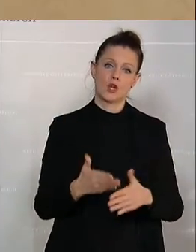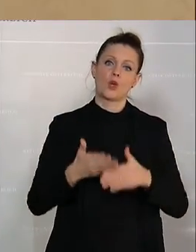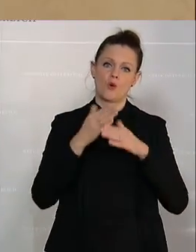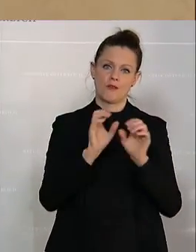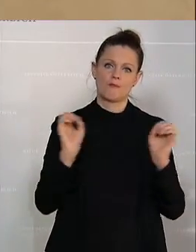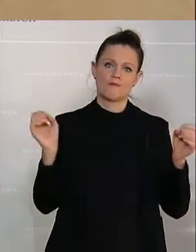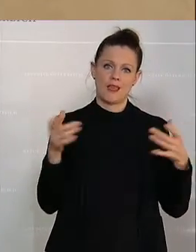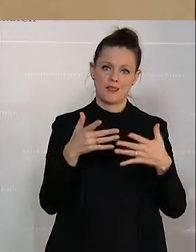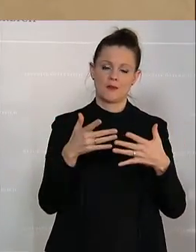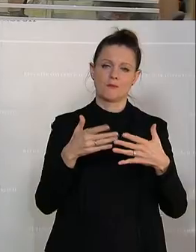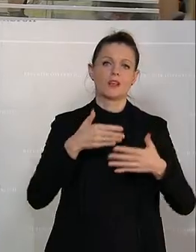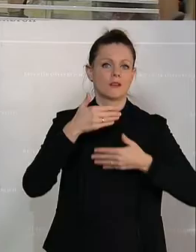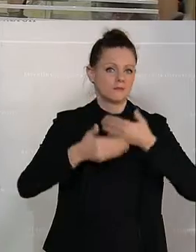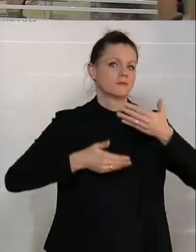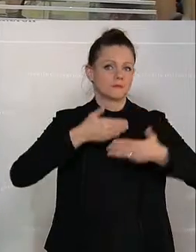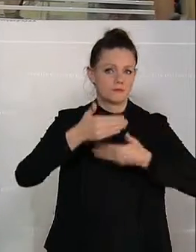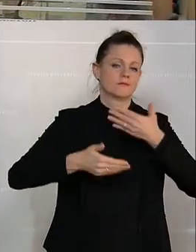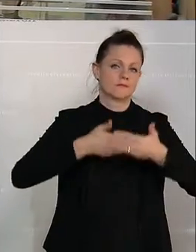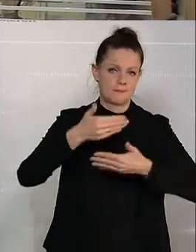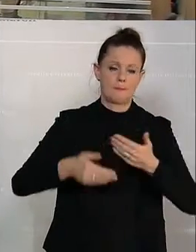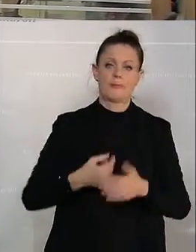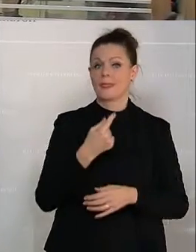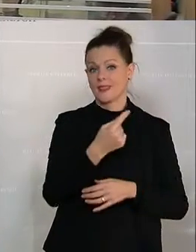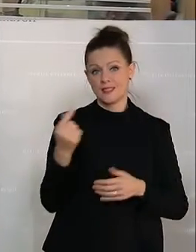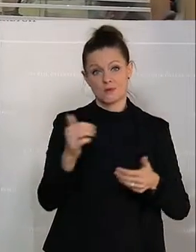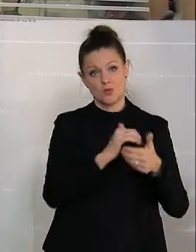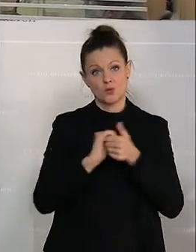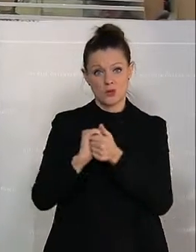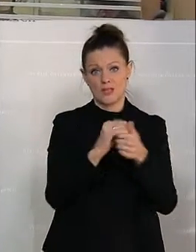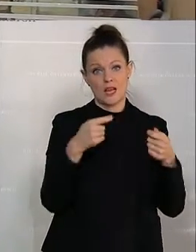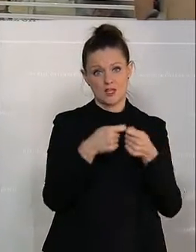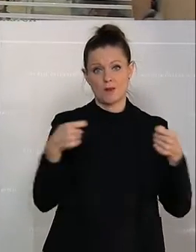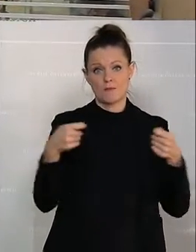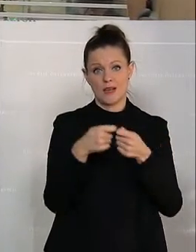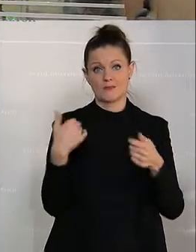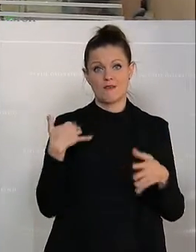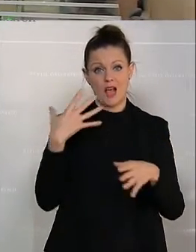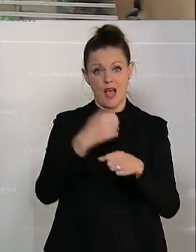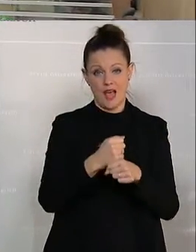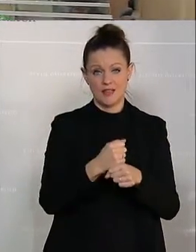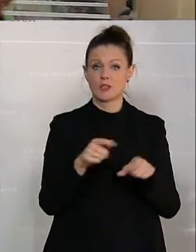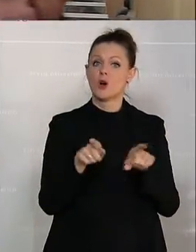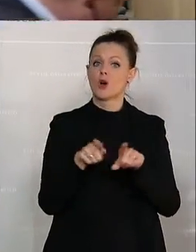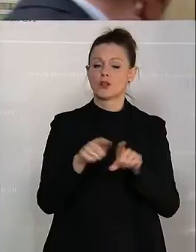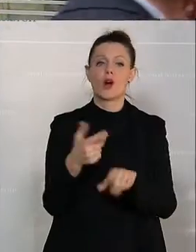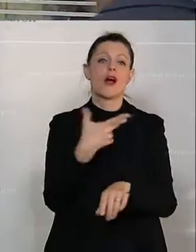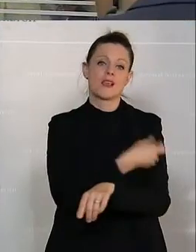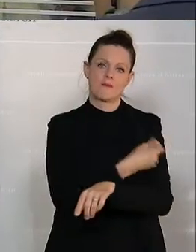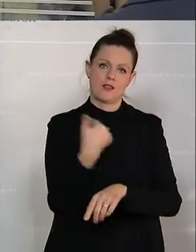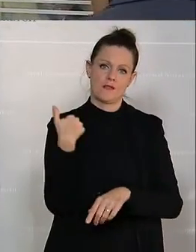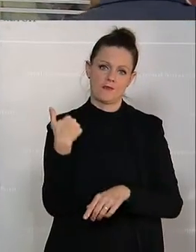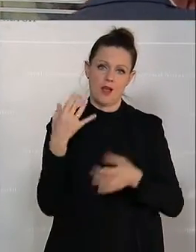diese Pandemie zu kommen, indem sie sich an die solidarischen Maßnahmen gehalten haben und auch, indem sie sich impfen haben lassen.